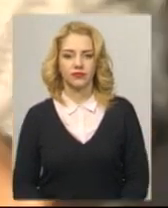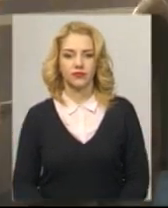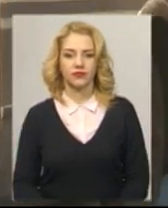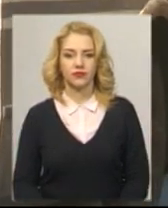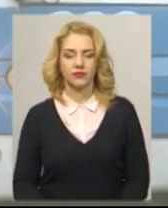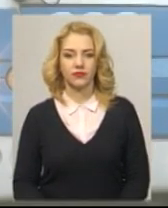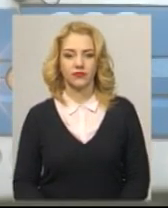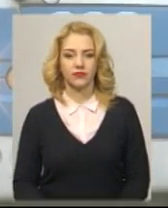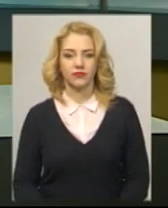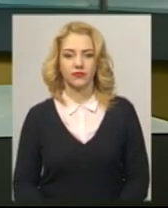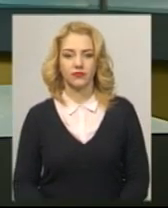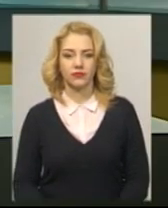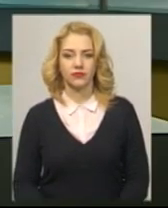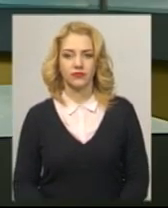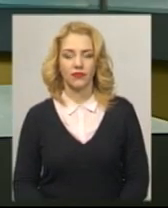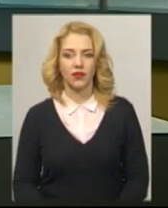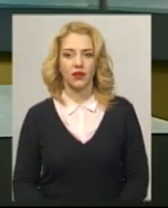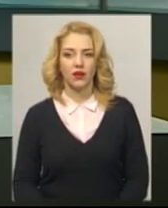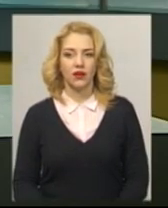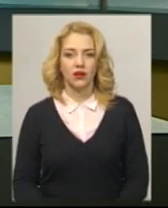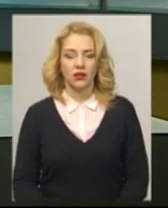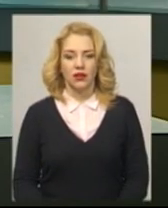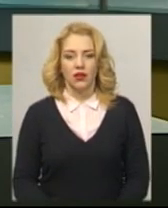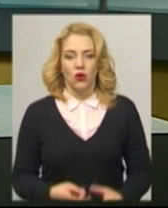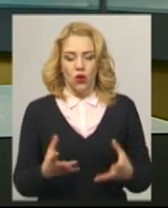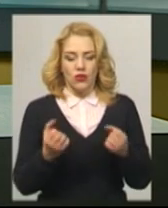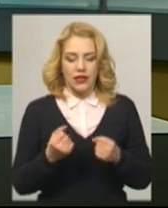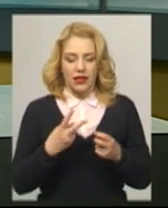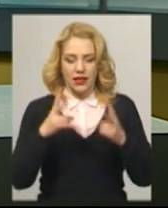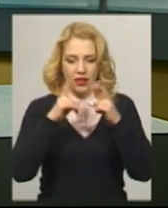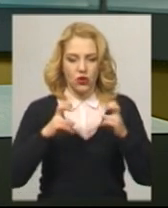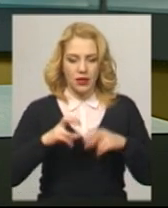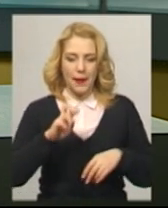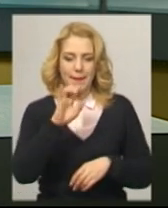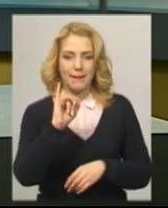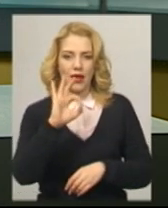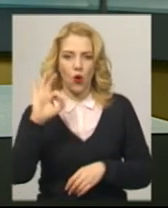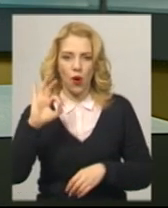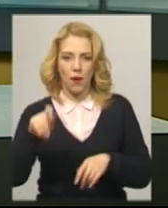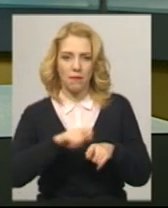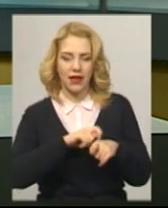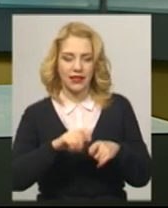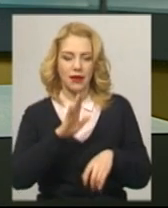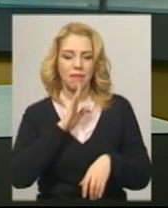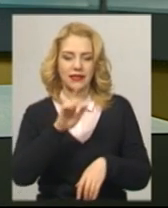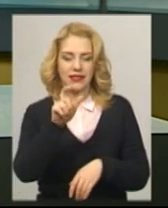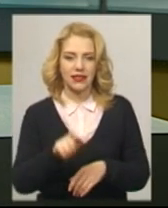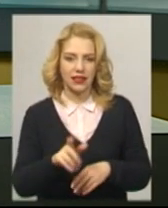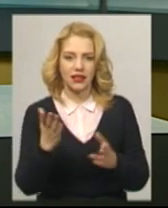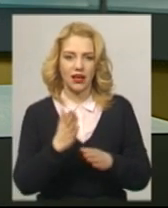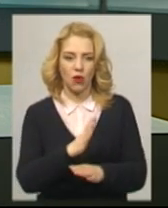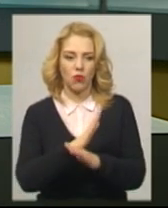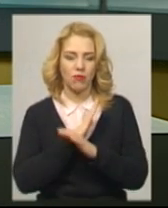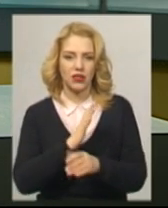Хмельницький. У взятому на дослідження біоматеріалі пацієнтки, яка померла в суботу, 1 лютого, у